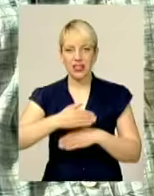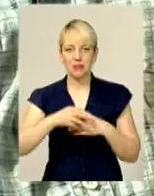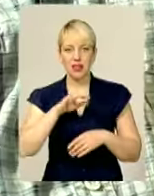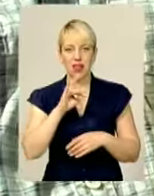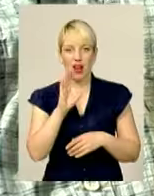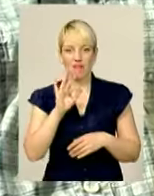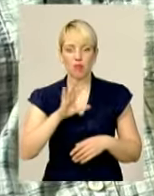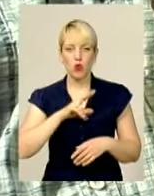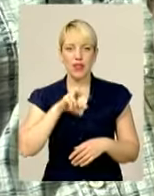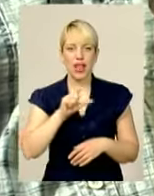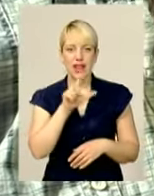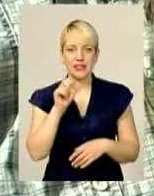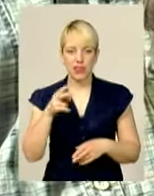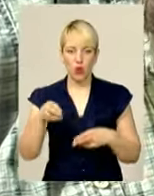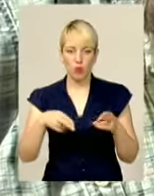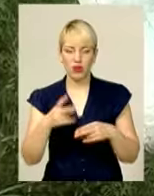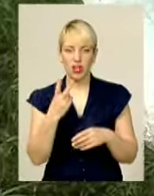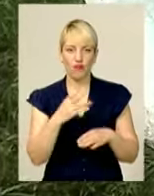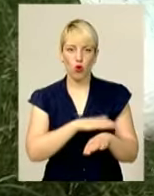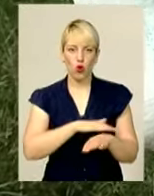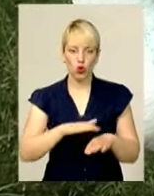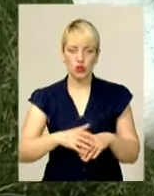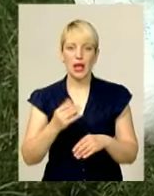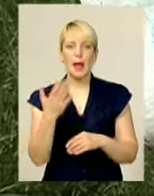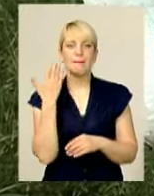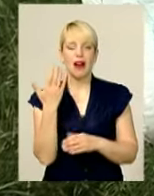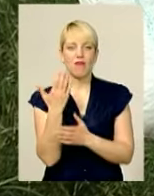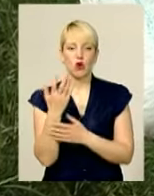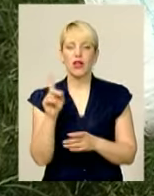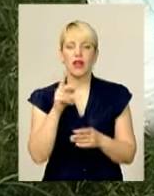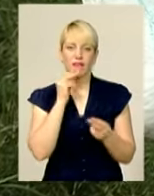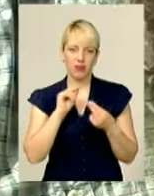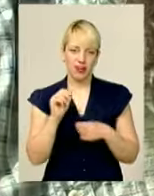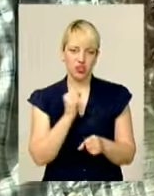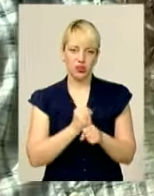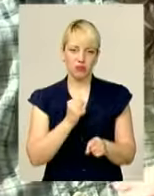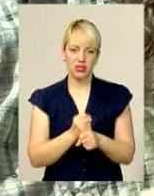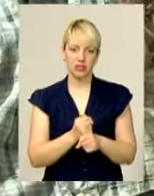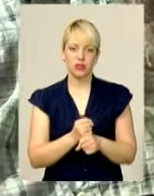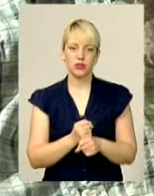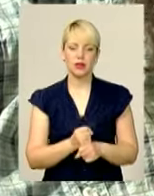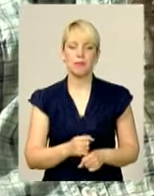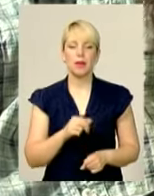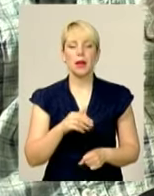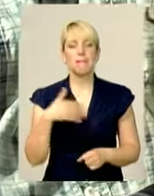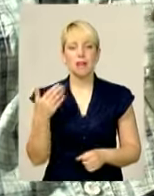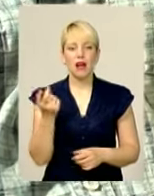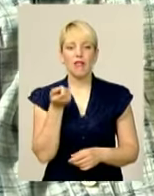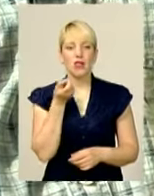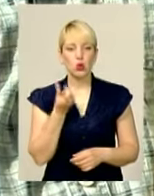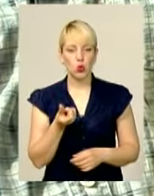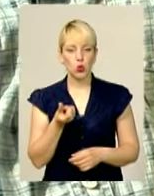лазерну операцію на обох ніжках та правій руці, яка нарешті стала краще працювати. Ну, правило, трошки